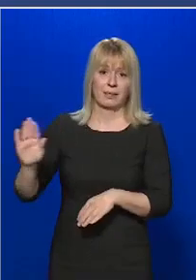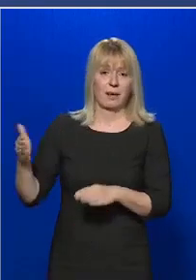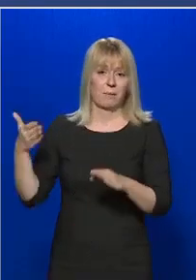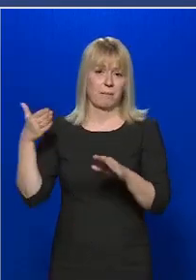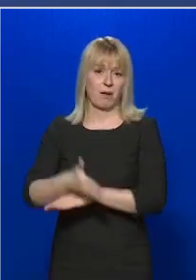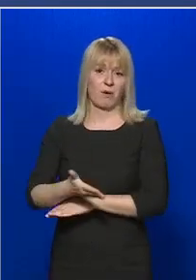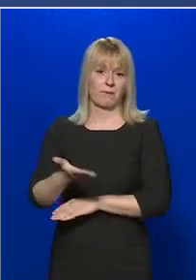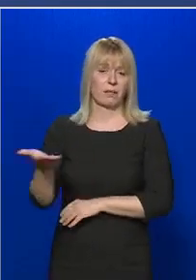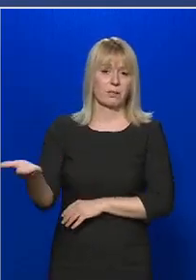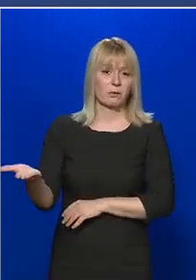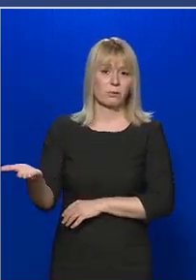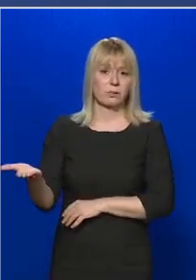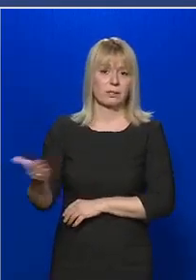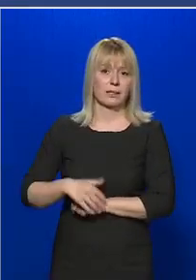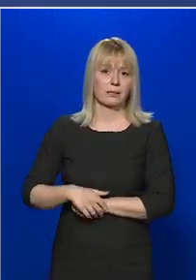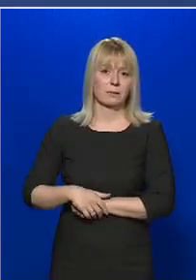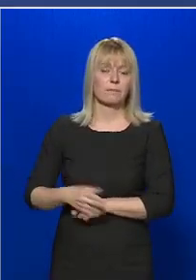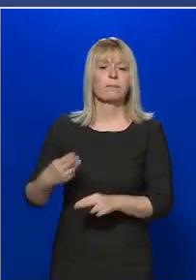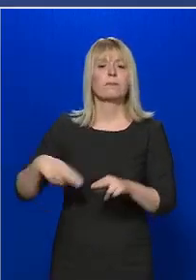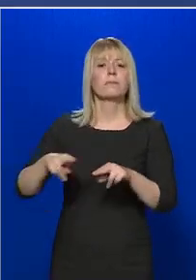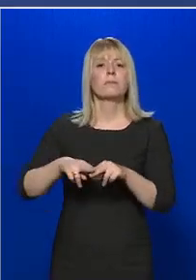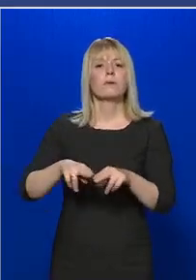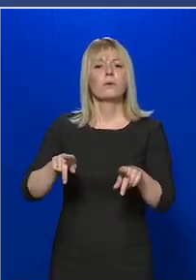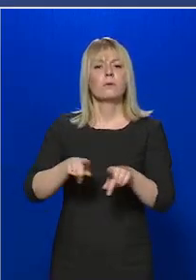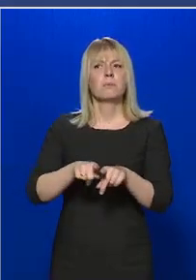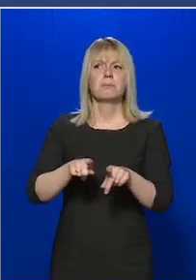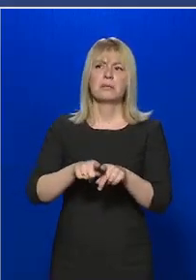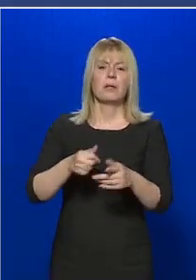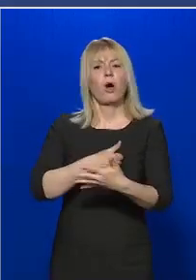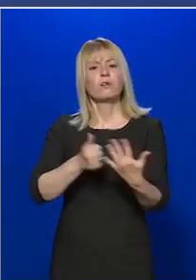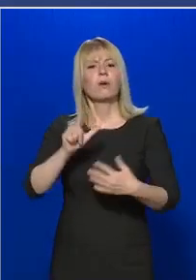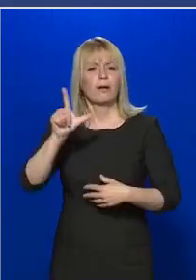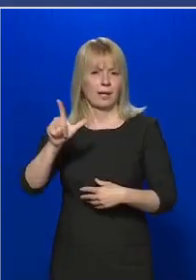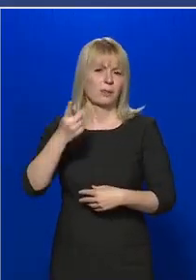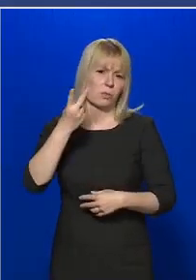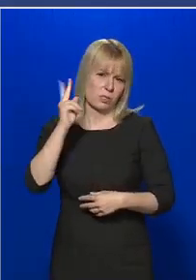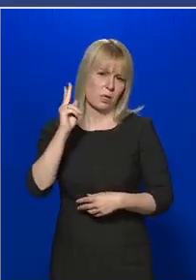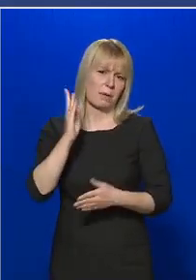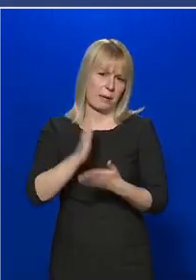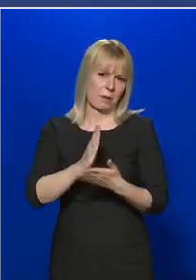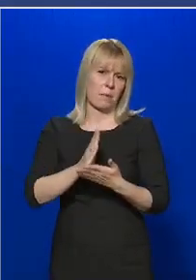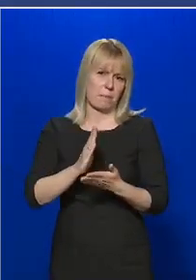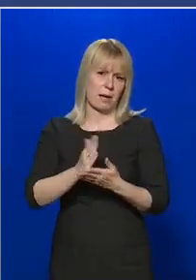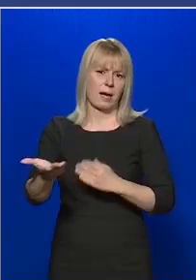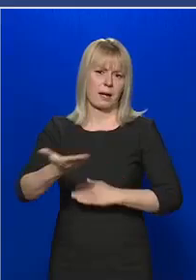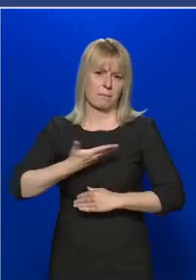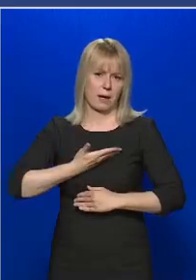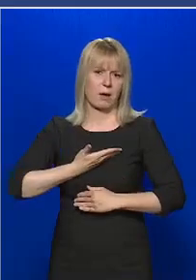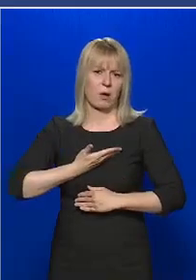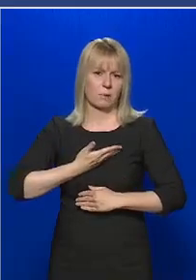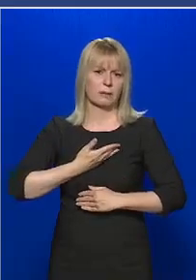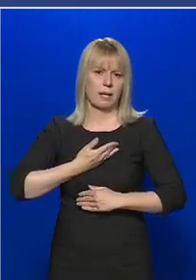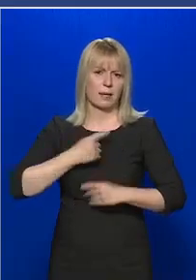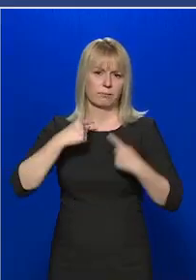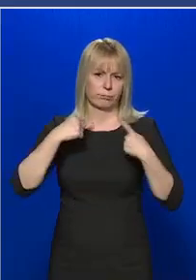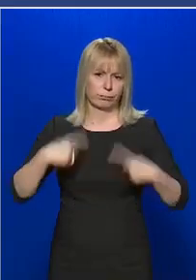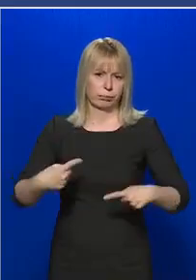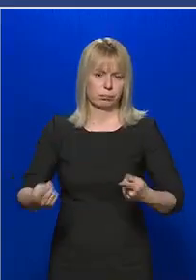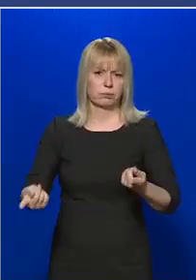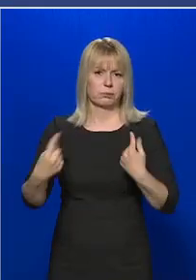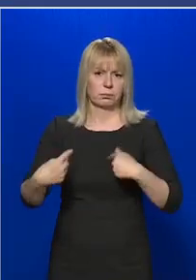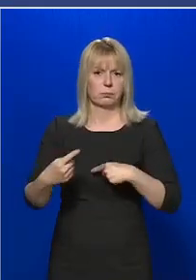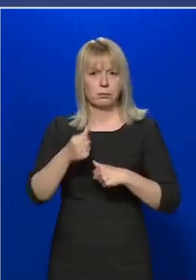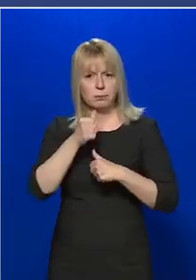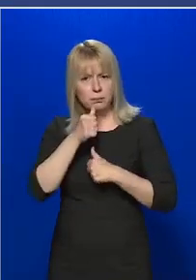beavatkozások. Több mint 62 szakmában megkapták ezt az egészségügyi intézmények.